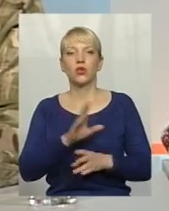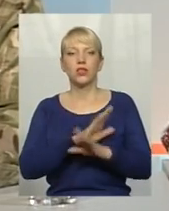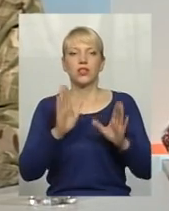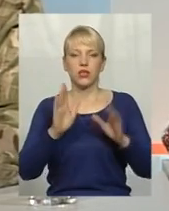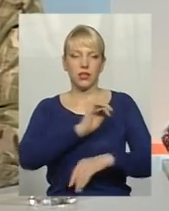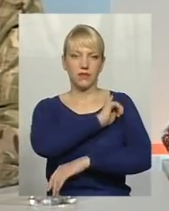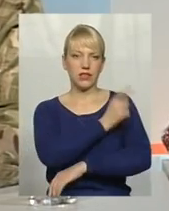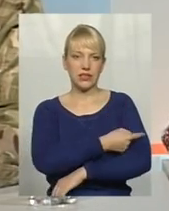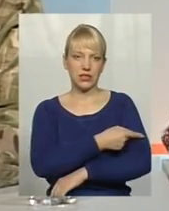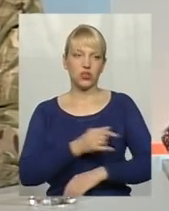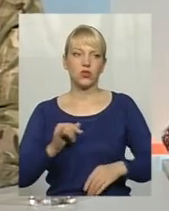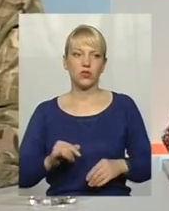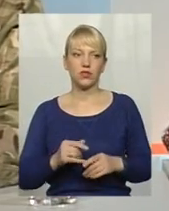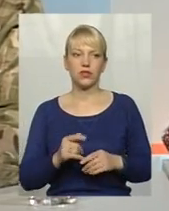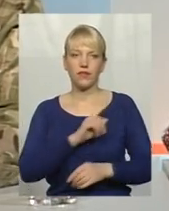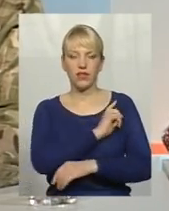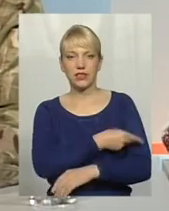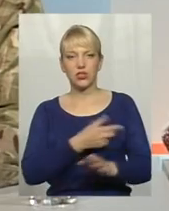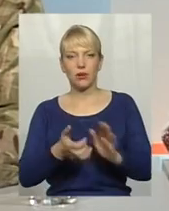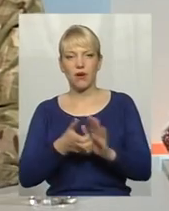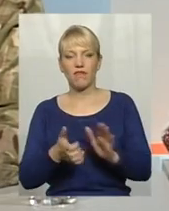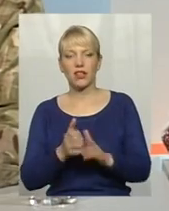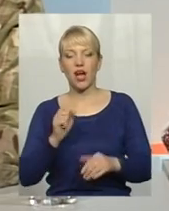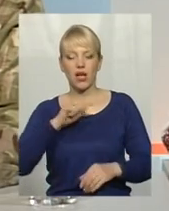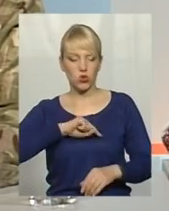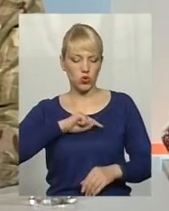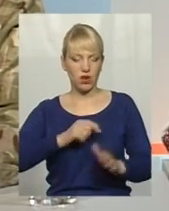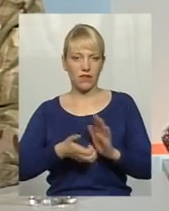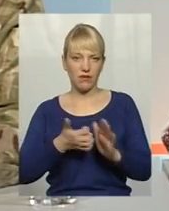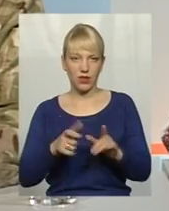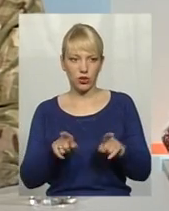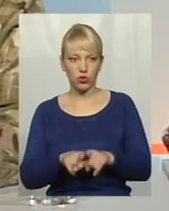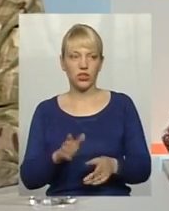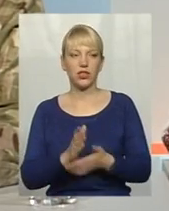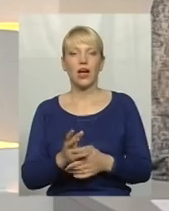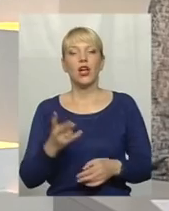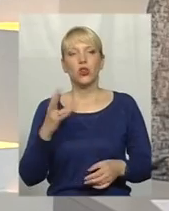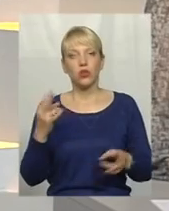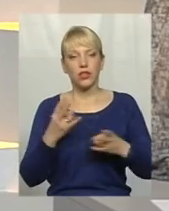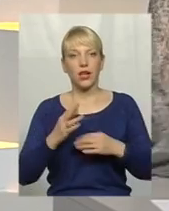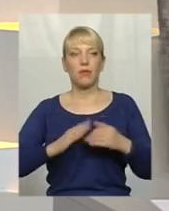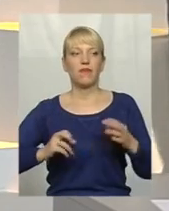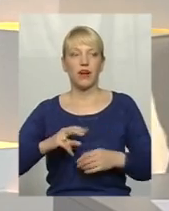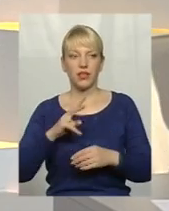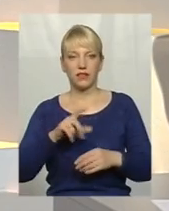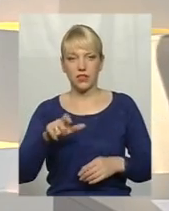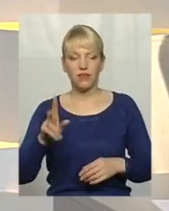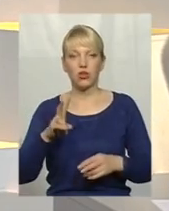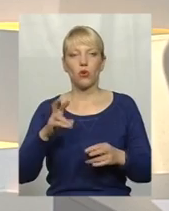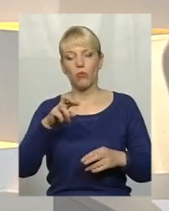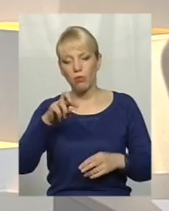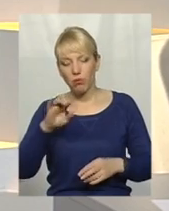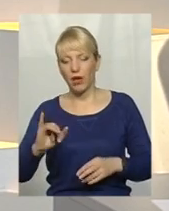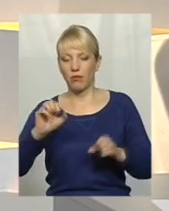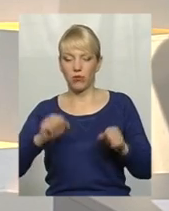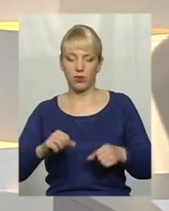фізично, з фізичними вадами, а вони з душевними вадами. І разом з тим треба фахівців, які могли працювати